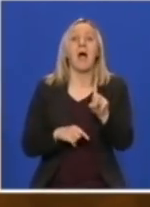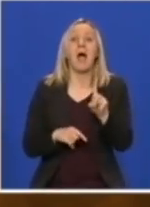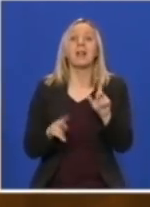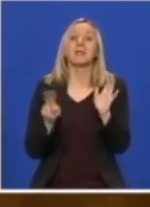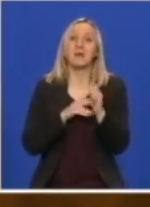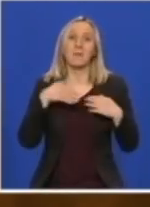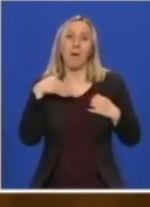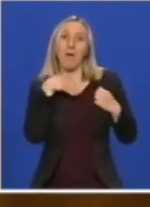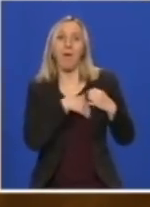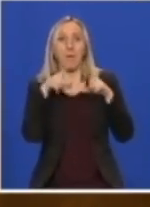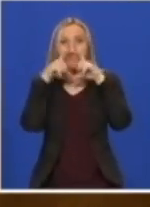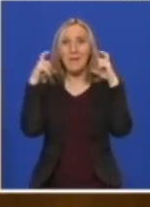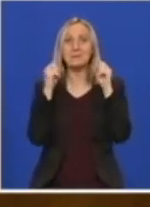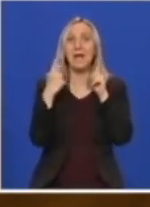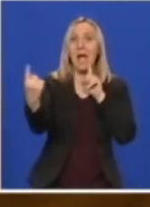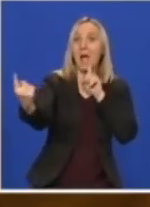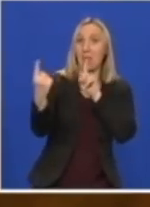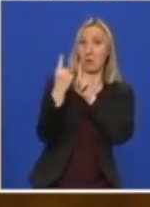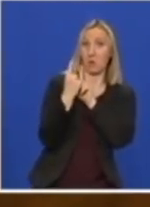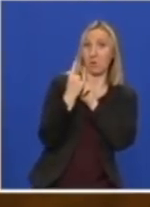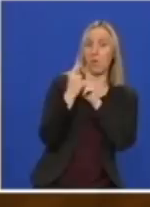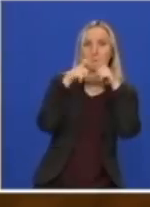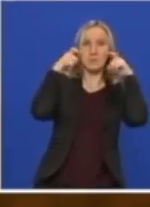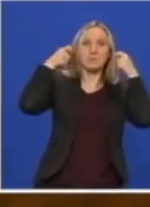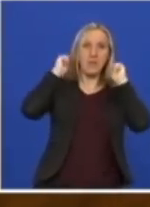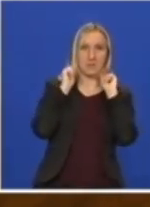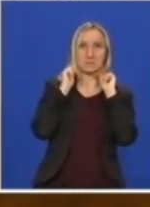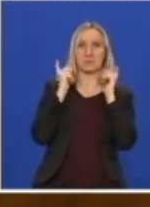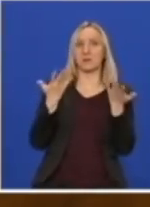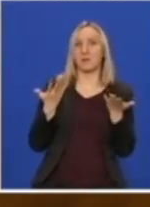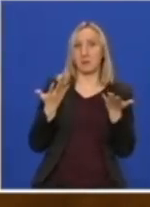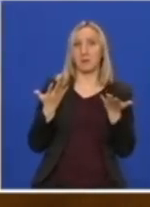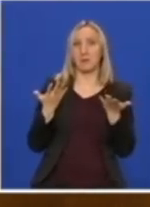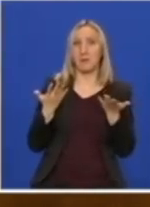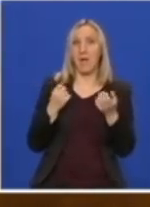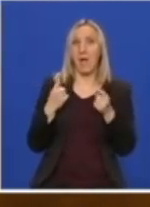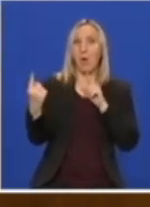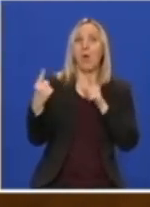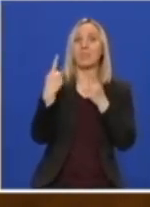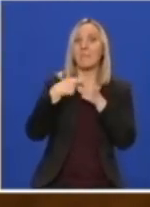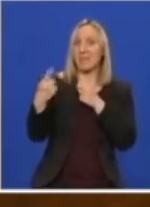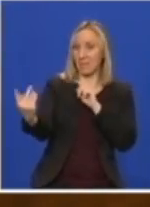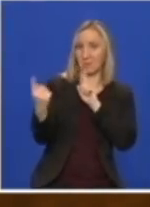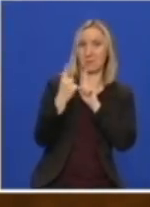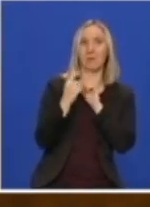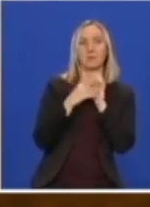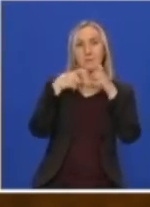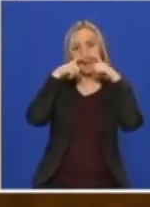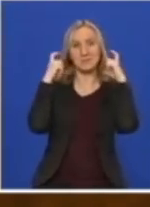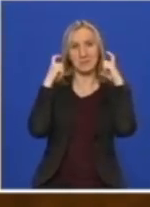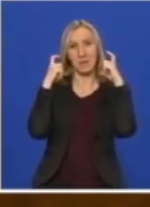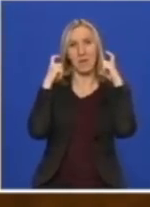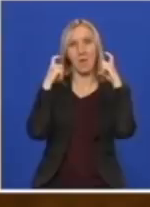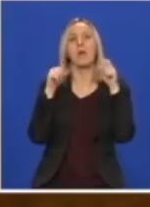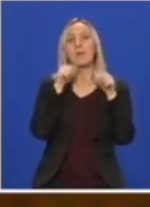ruci masku, ako se približi neko vama, što ja znam, bliže od metar, onda svakako treba imati